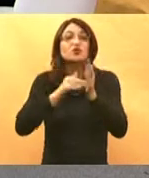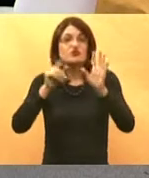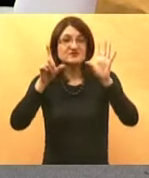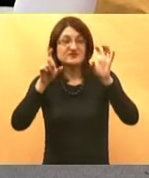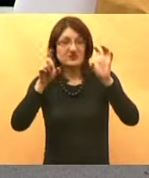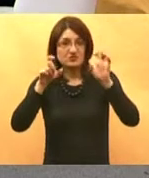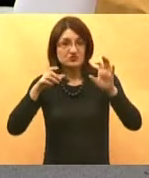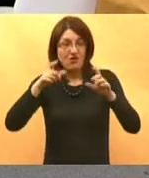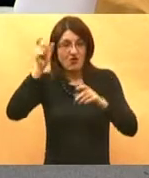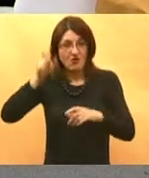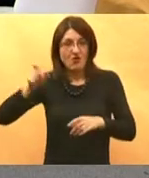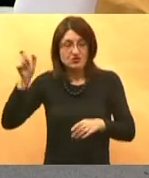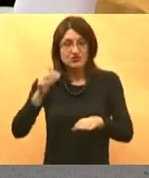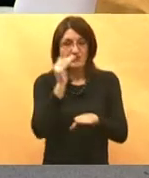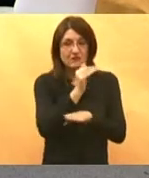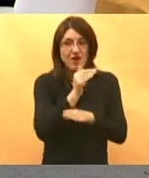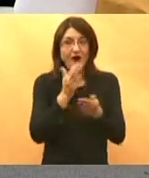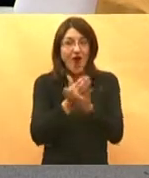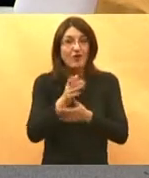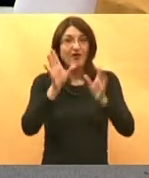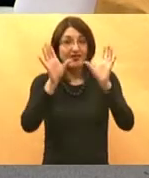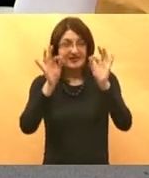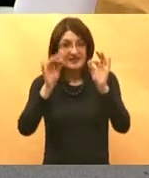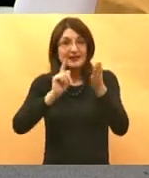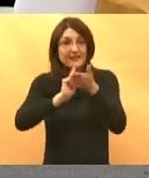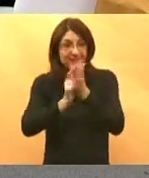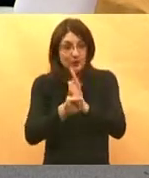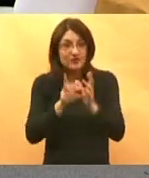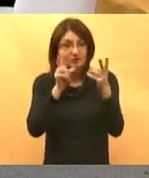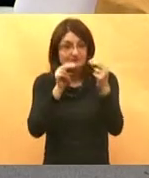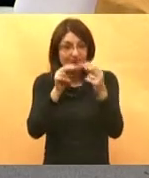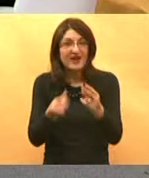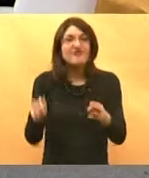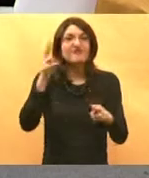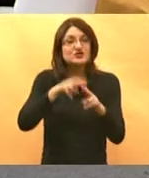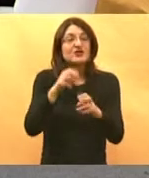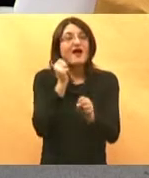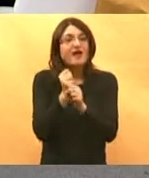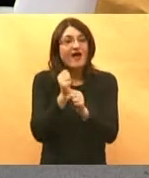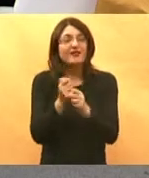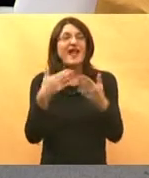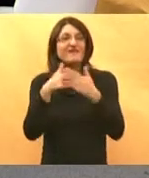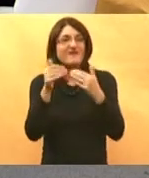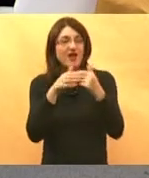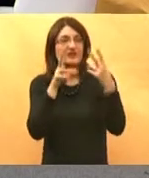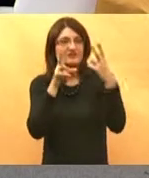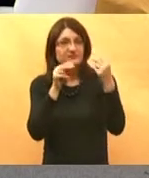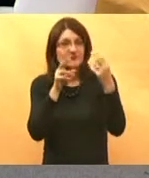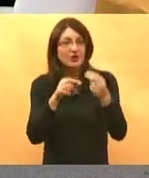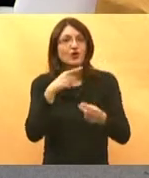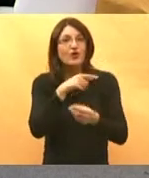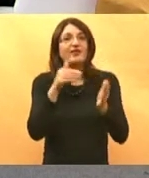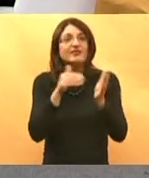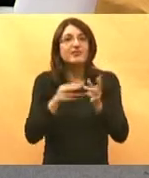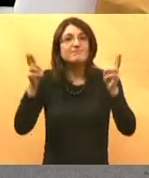želimo da obiteljska medicina ima 10 minuta po pacijentu i da može više postupaka s njima raditi kvalitetno mi moramo reći da taj standard mora